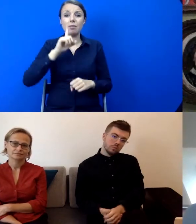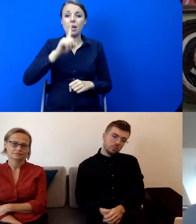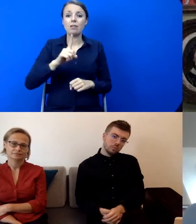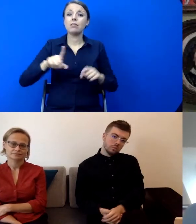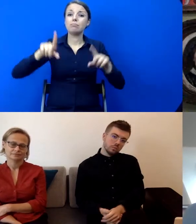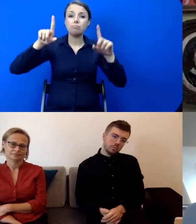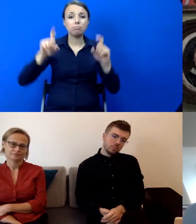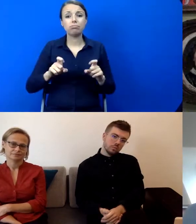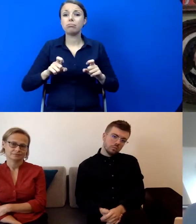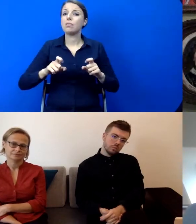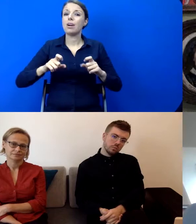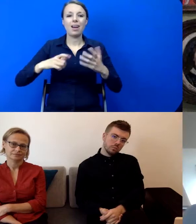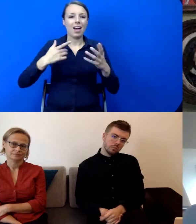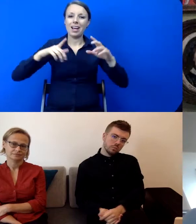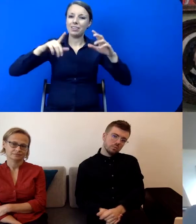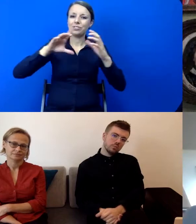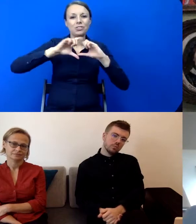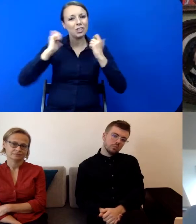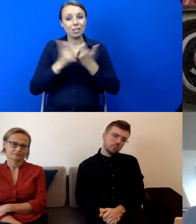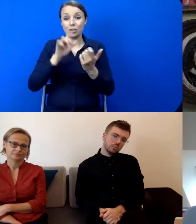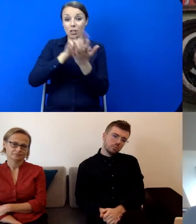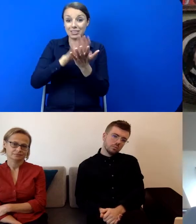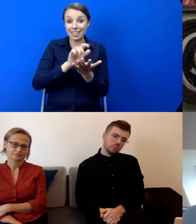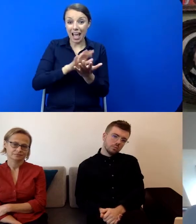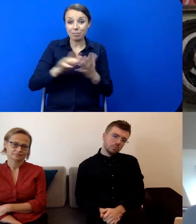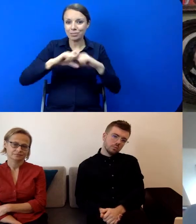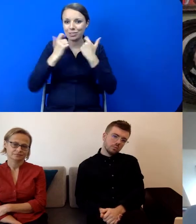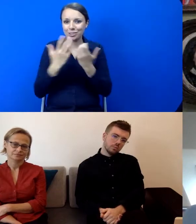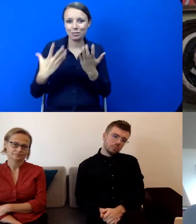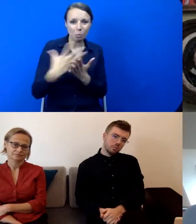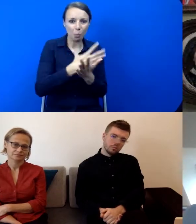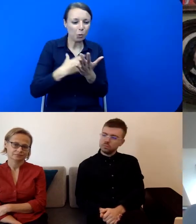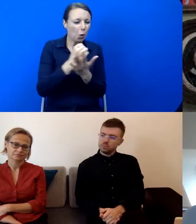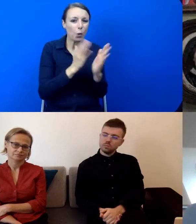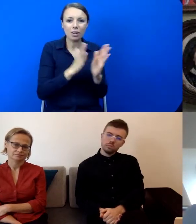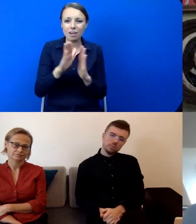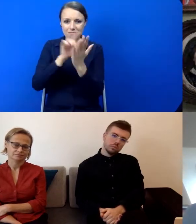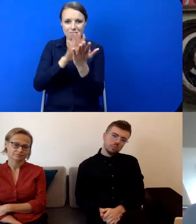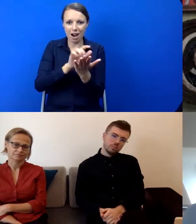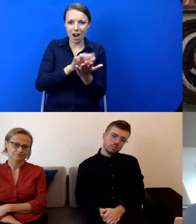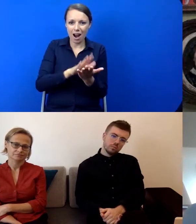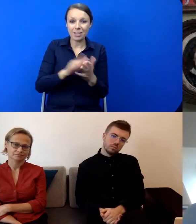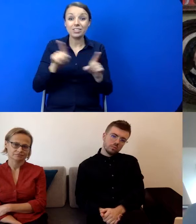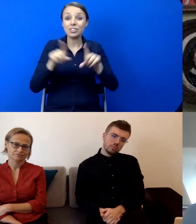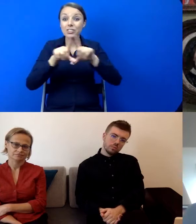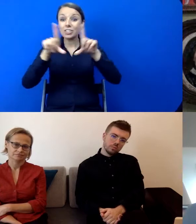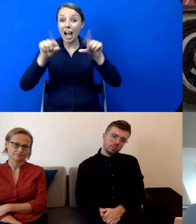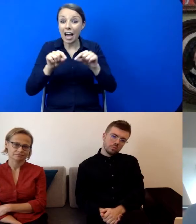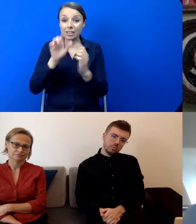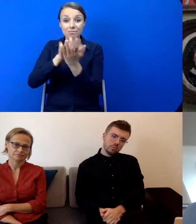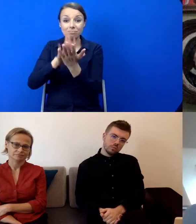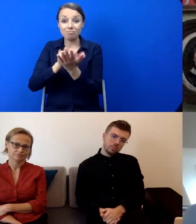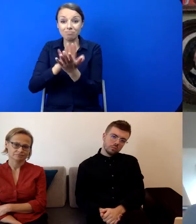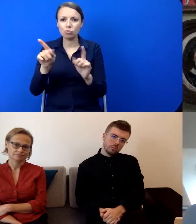ewidencjonowania tego, co zostało, tych wszystkich zbiorów, zakładania kart inwentażowych, opisywania i tak dalej.